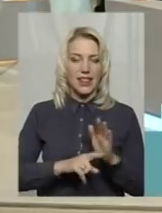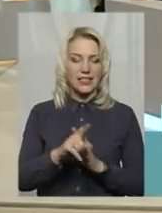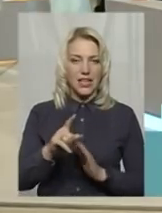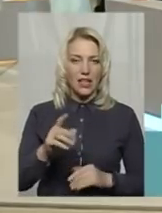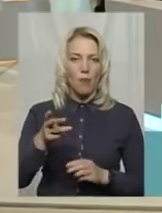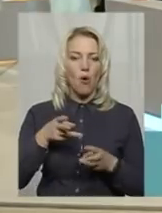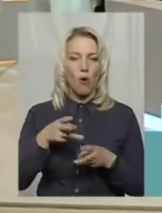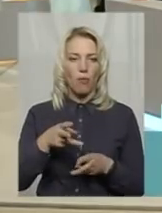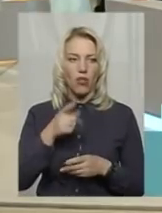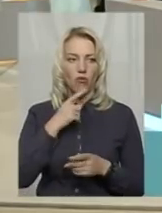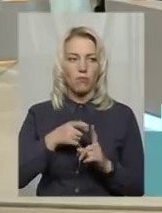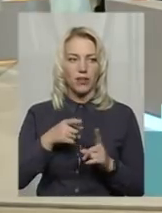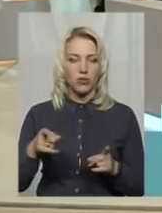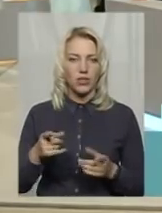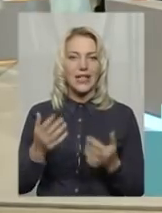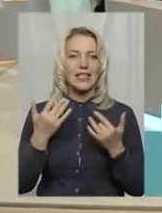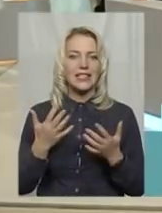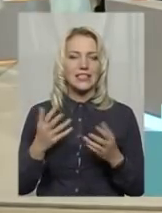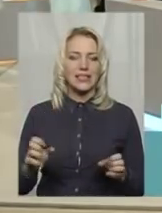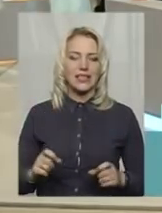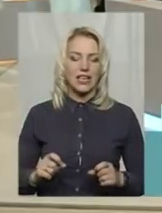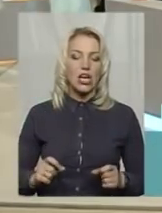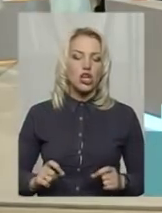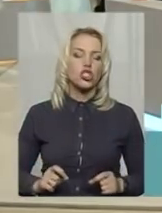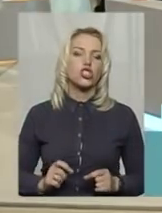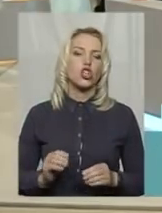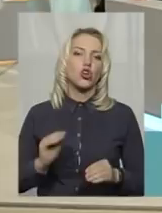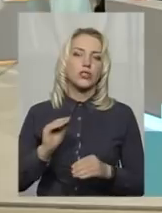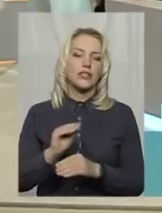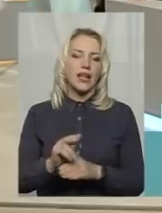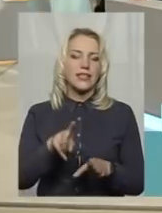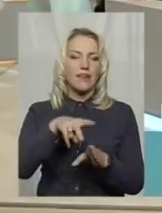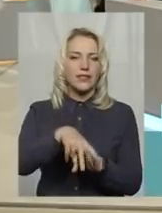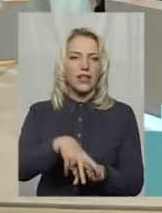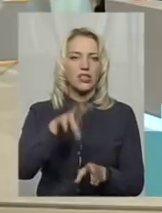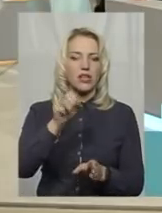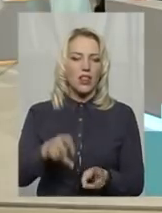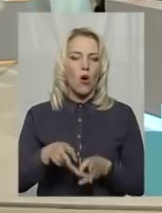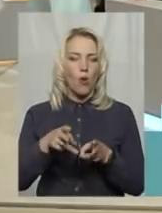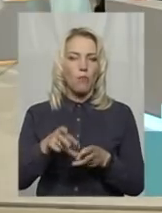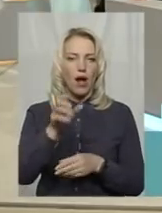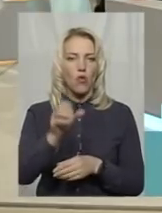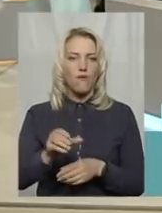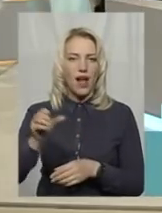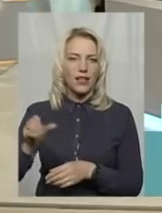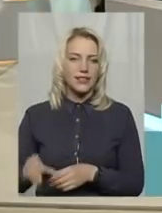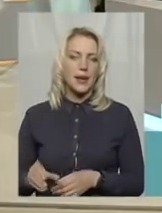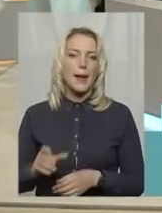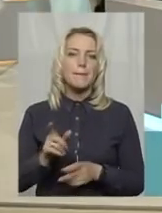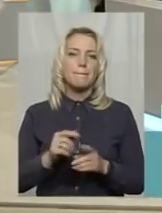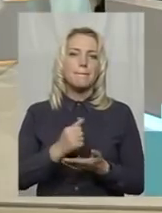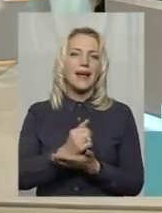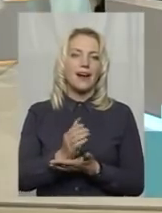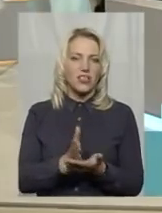опалювального періоду наскільки зростає навантаження на опалювальні мережі? Звичайно, якщо